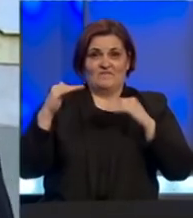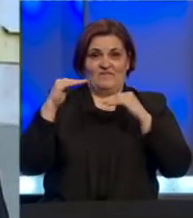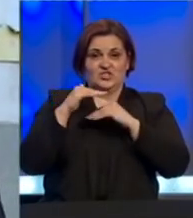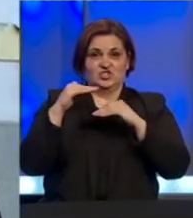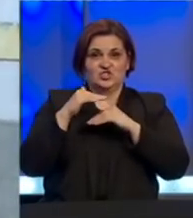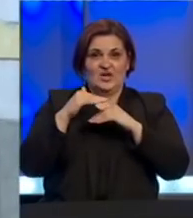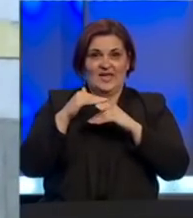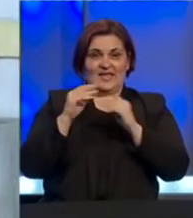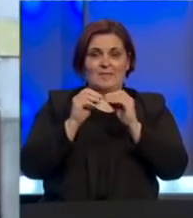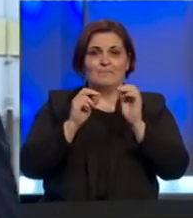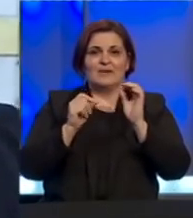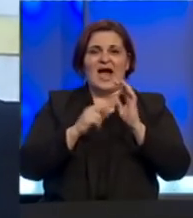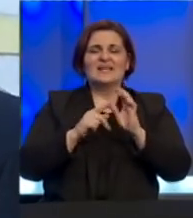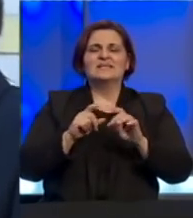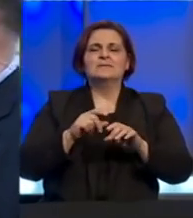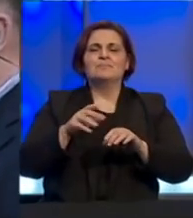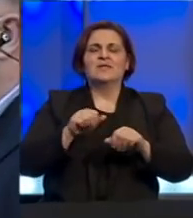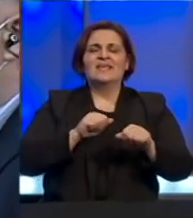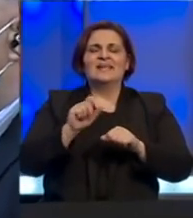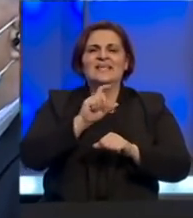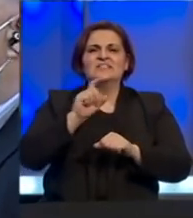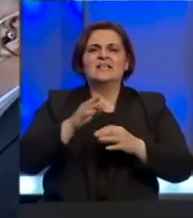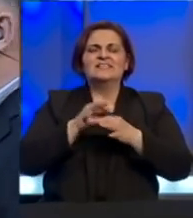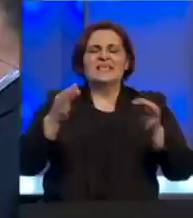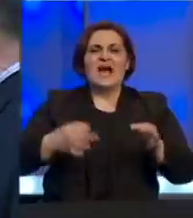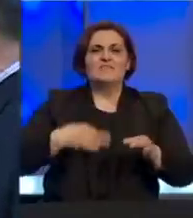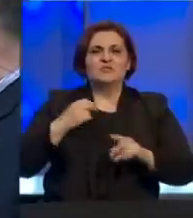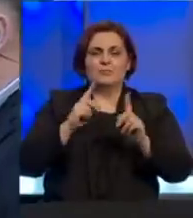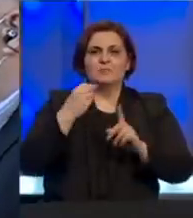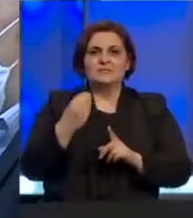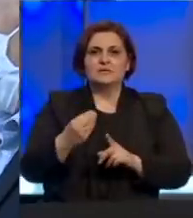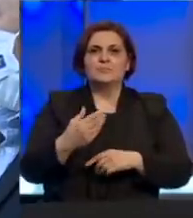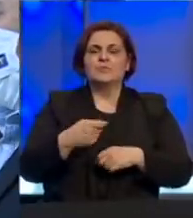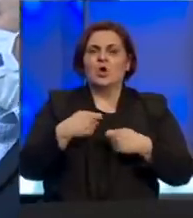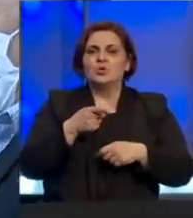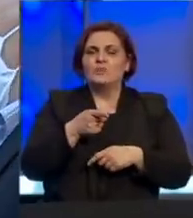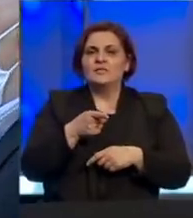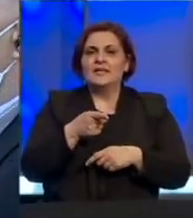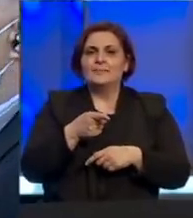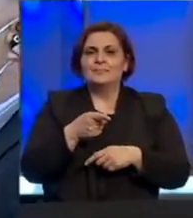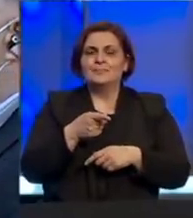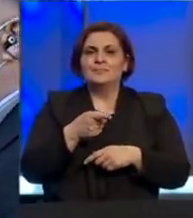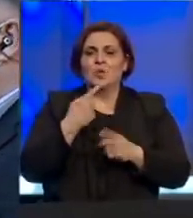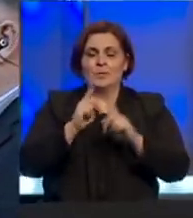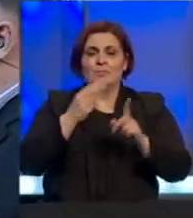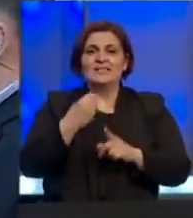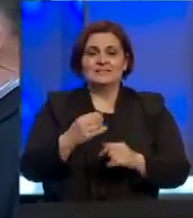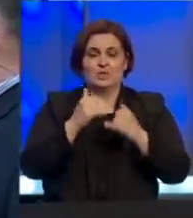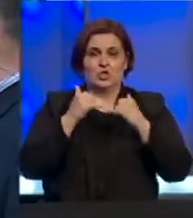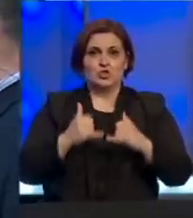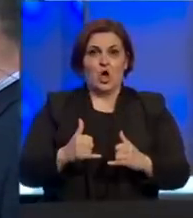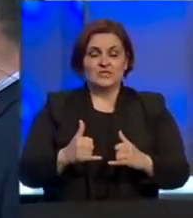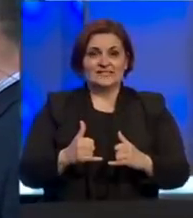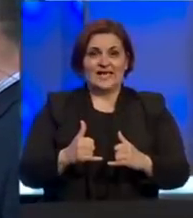Branislav Zeljković, direktor instituta za javno zdravstvo Republike Srpske, gospodine Zeljkoviću. U Republici Srpskoj do sada